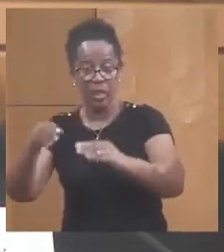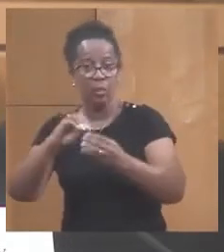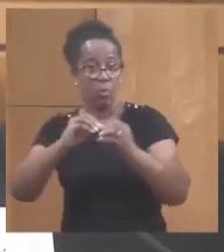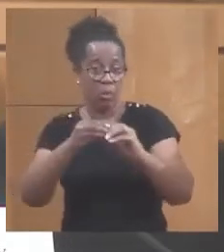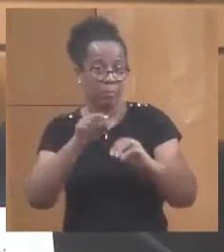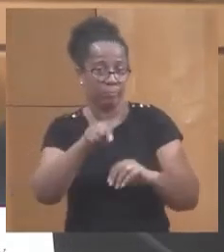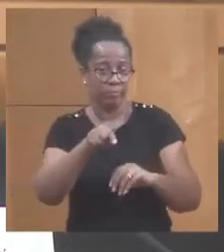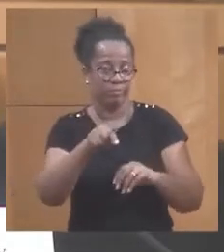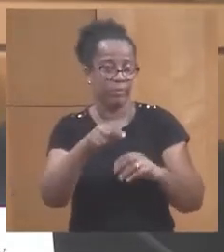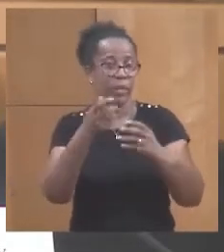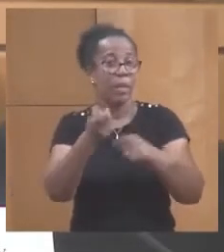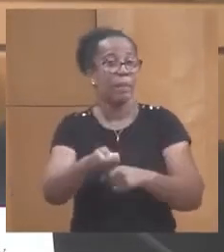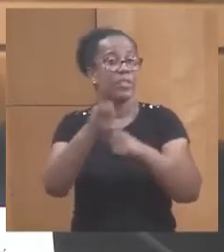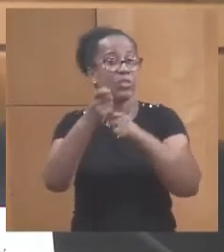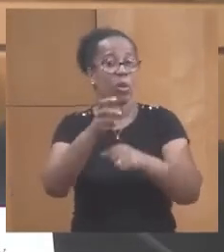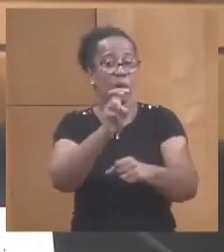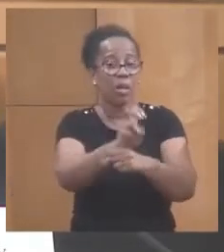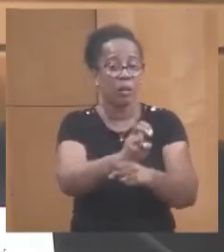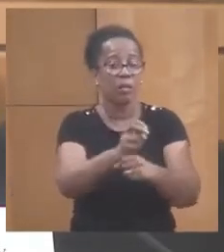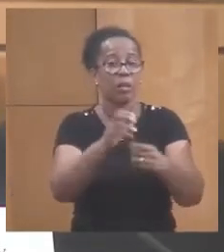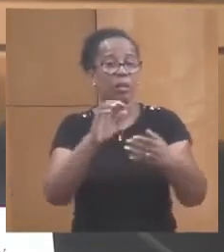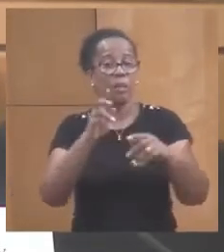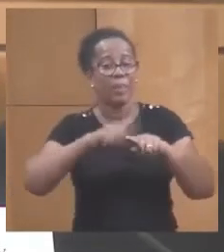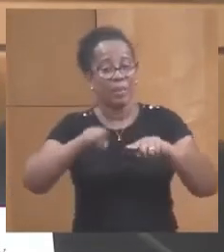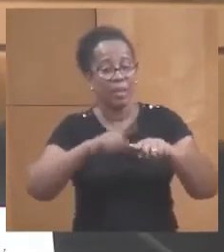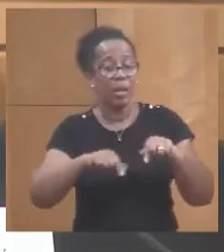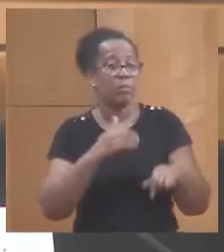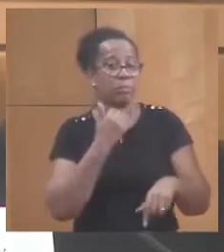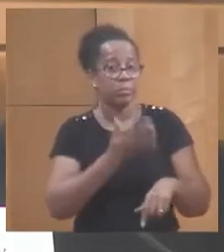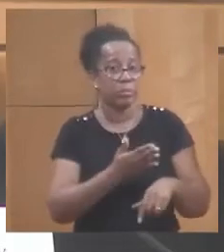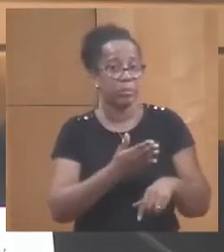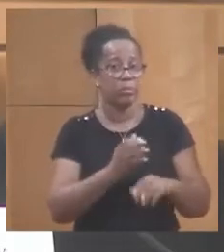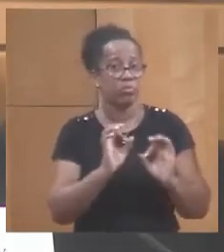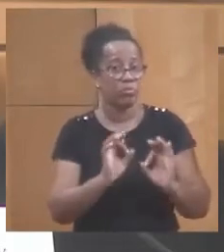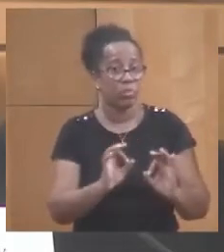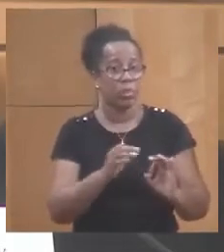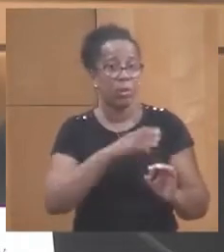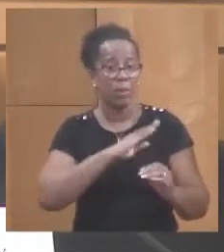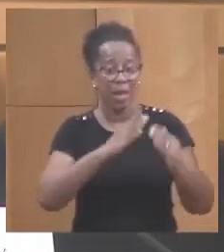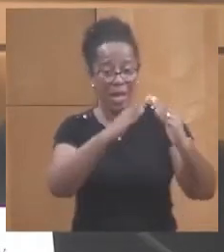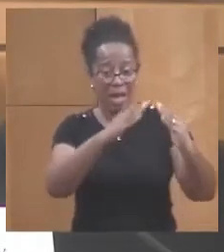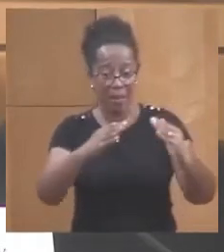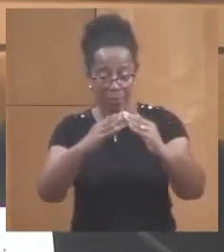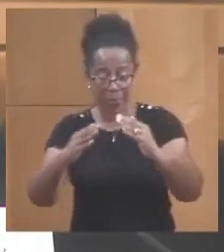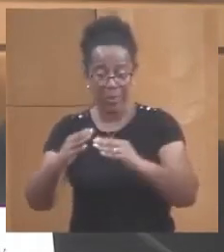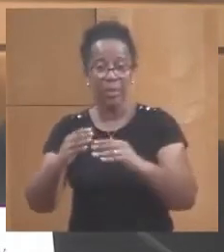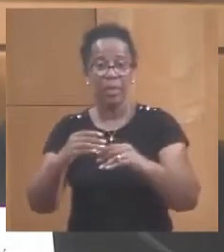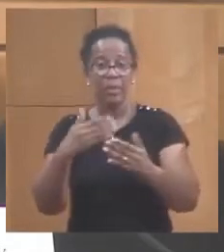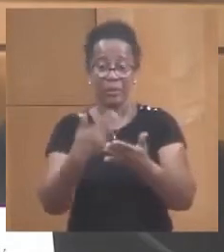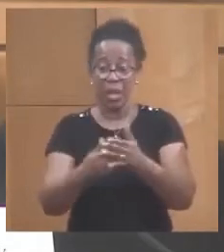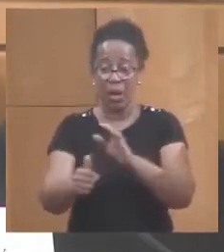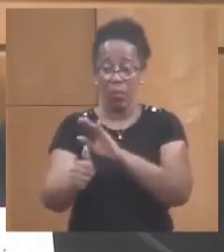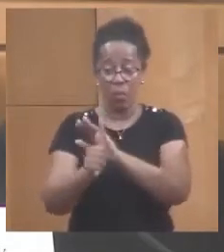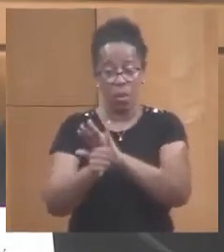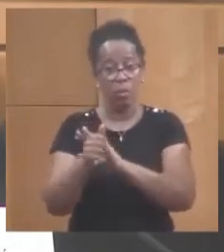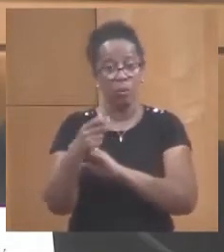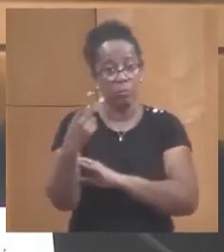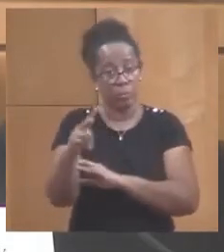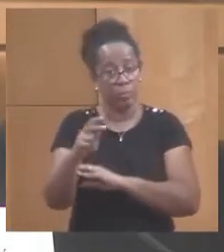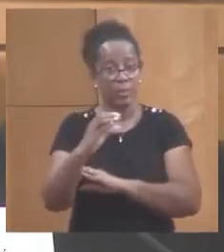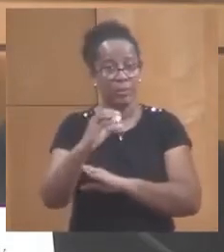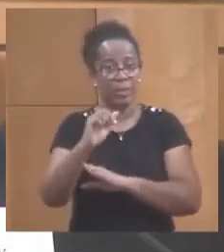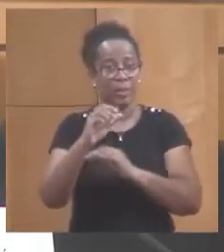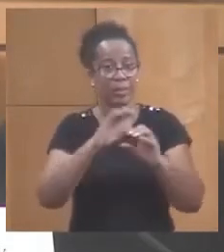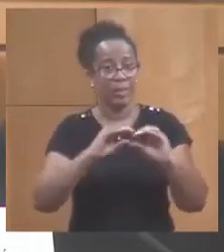Les pêcheurs ne peuvent pas stocker correctement leur matériel parce que ces abris, qui ont l'air de la compétence, n'est-ce pas, de la